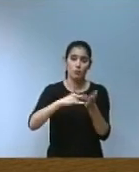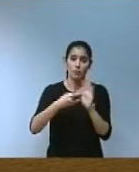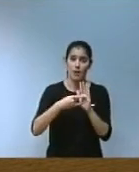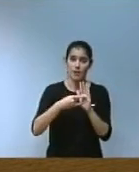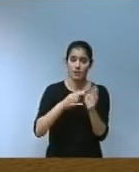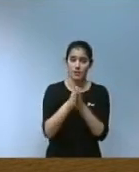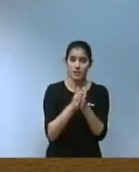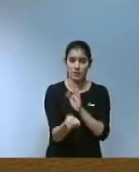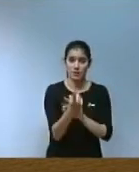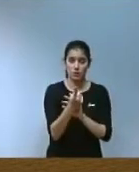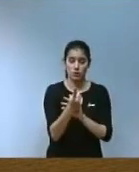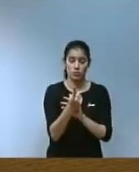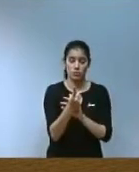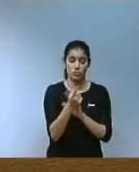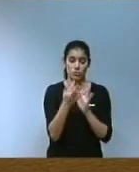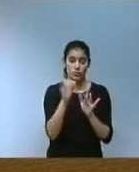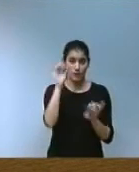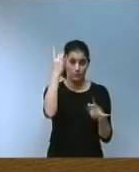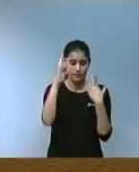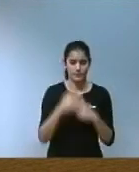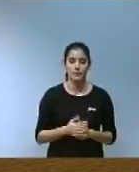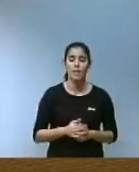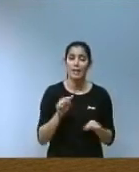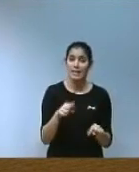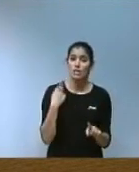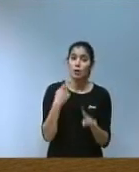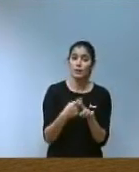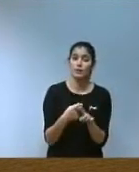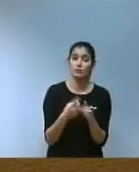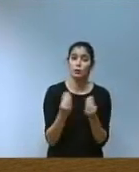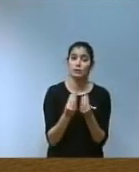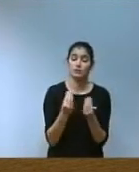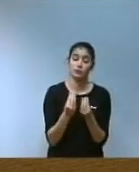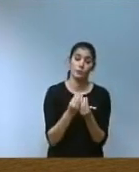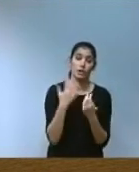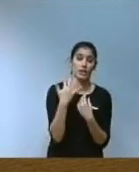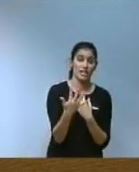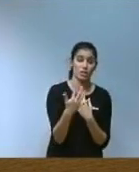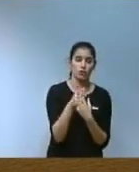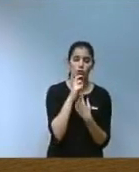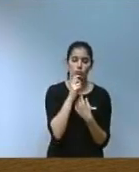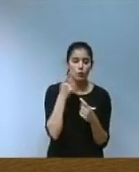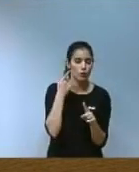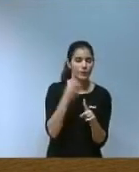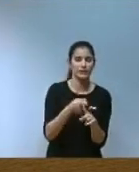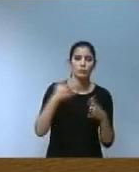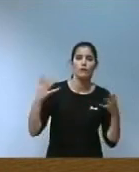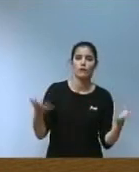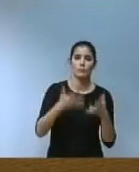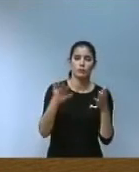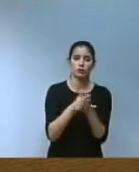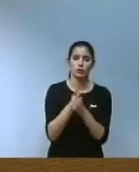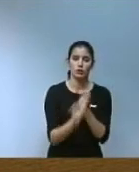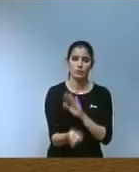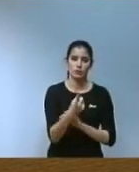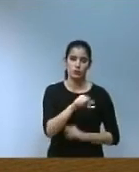'emprenedoria de fet l'objectiu estratègic número 5 d'aquest pla està dirigit al foment de l'emprenedoria social